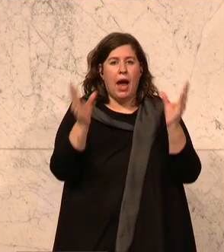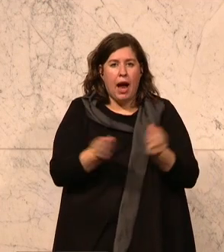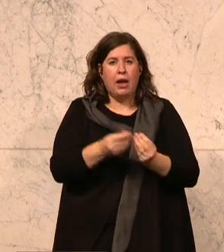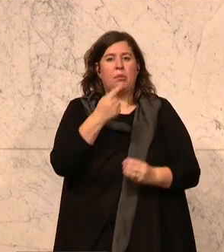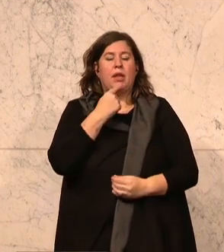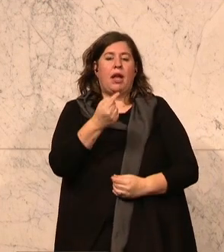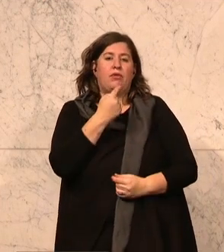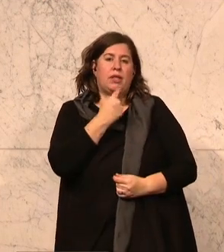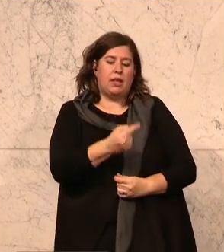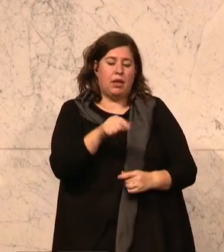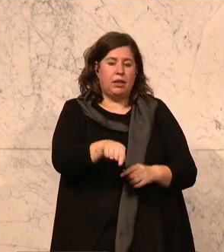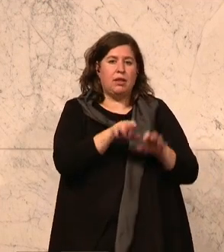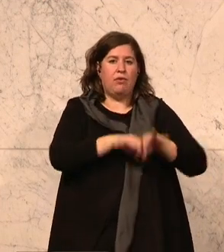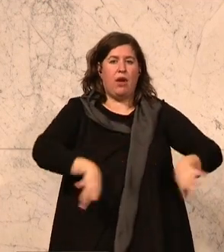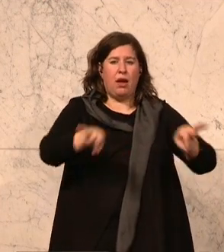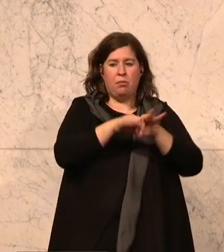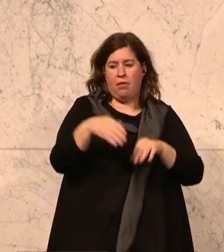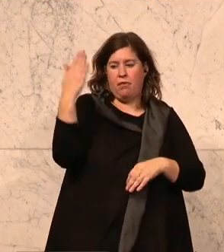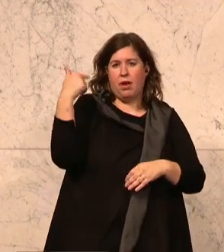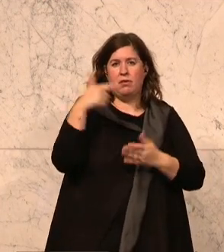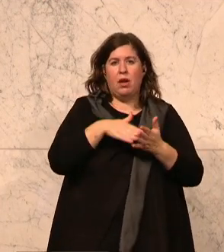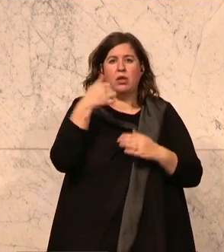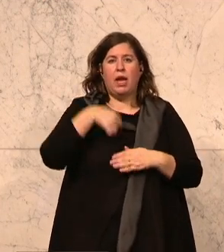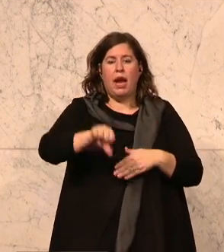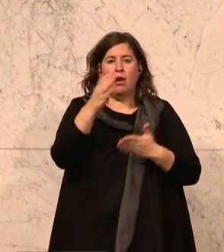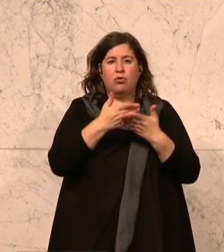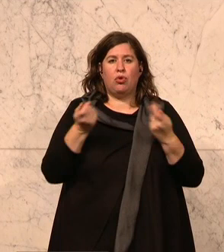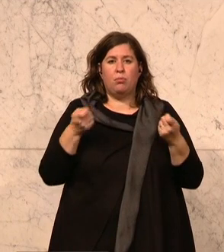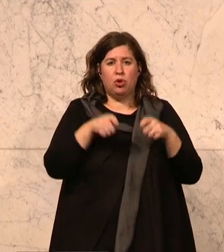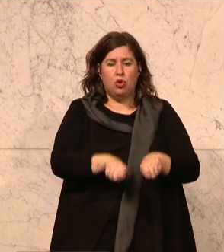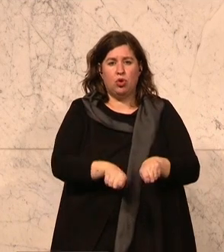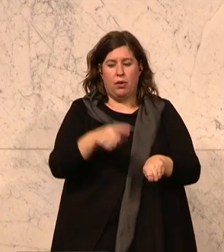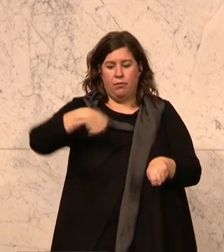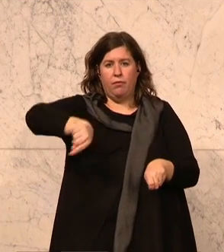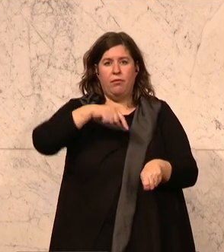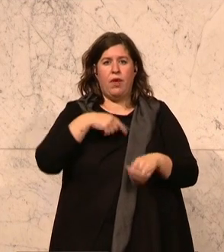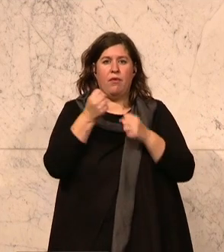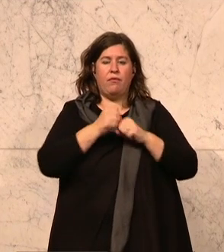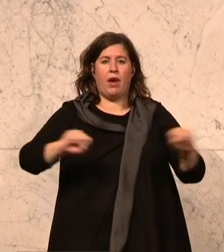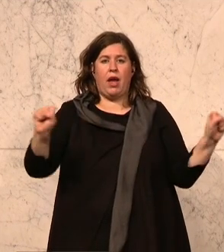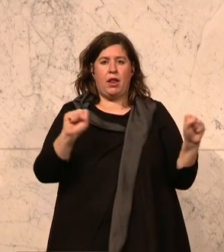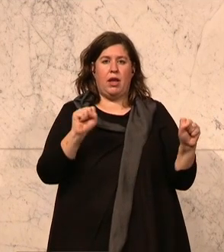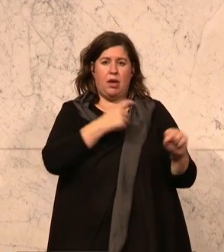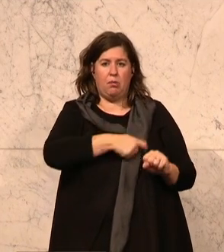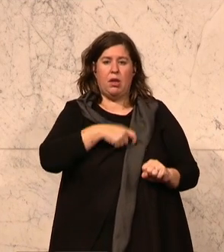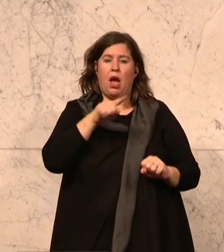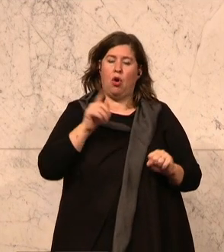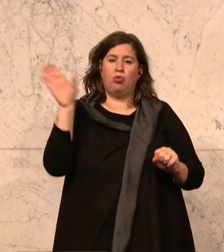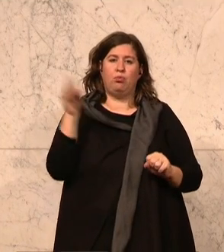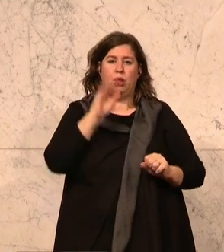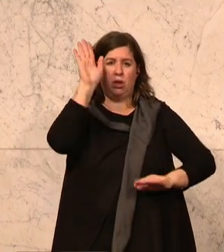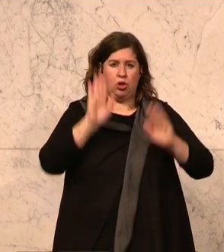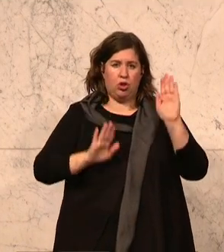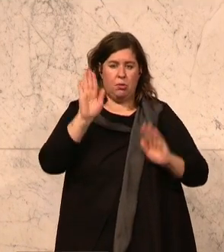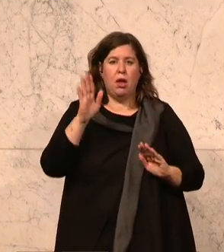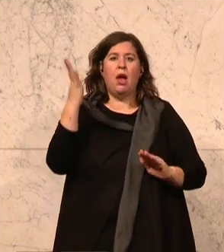diese Vereinbarung erstmals im Jahr 2011 geschlossen wurde. Und wir Freiheitliche haben damals auch hier mitgestimmt. Es gab dazu